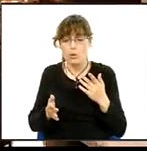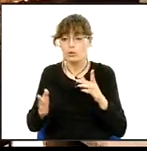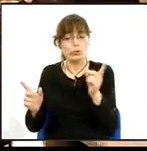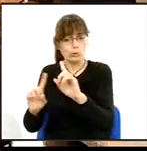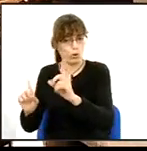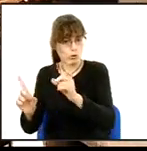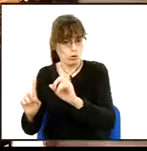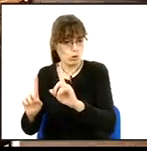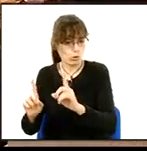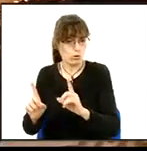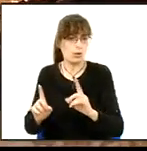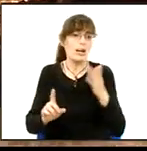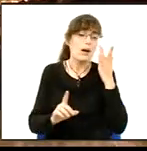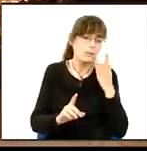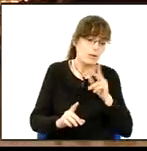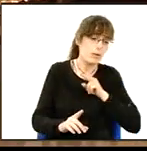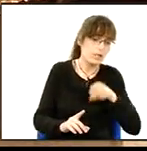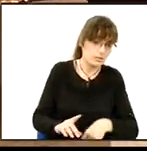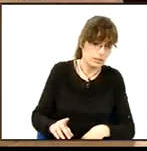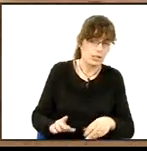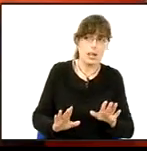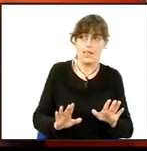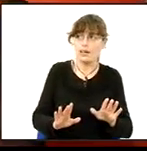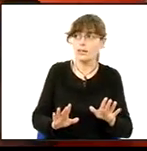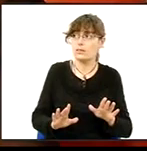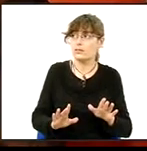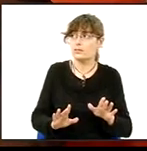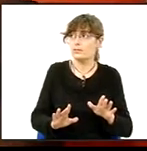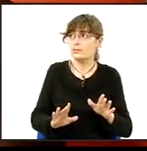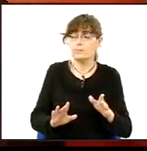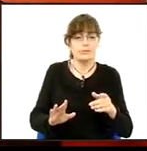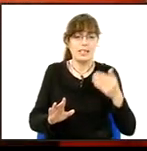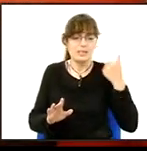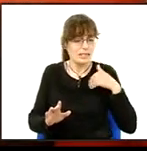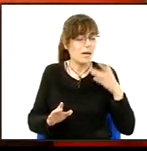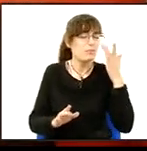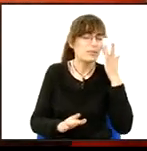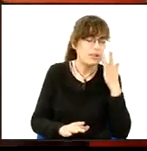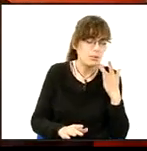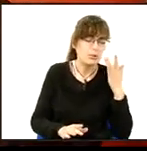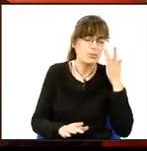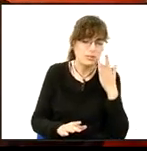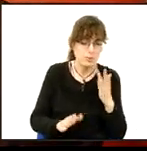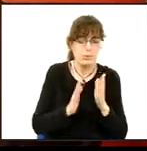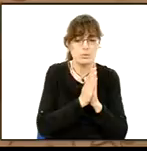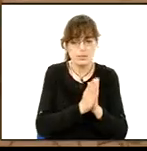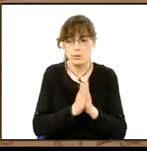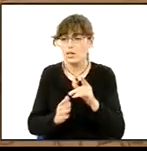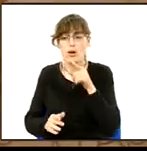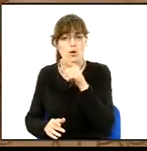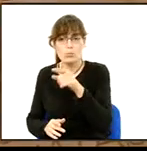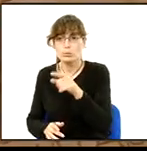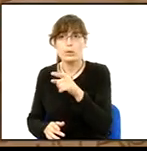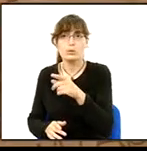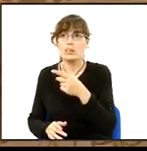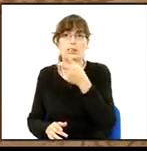Anglada. Ni que s'ajuna allui. Ni que s'ajuna allui. Jo no m'he de jonellat. Vostè que ha d'estar, sisplau. No el treuré pas. No pot parlar així d